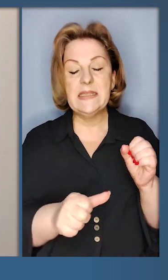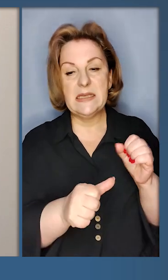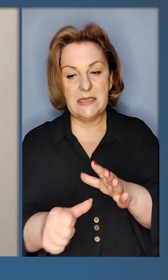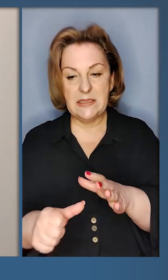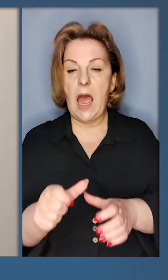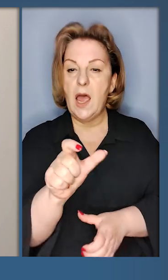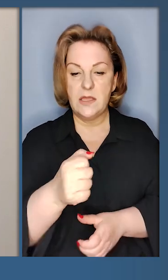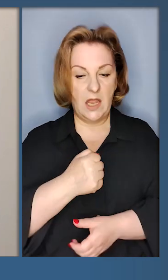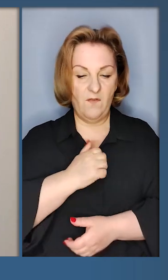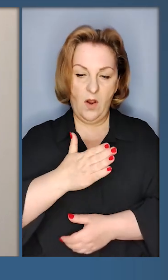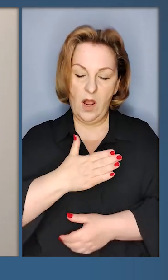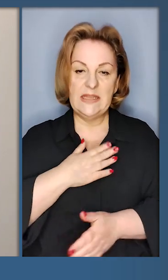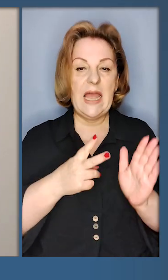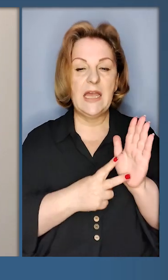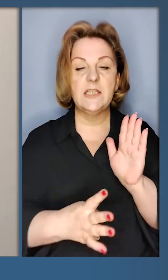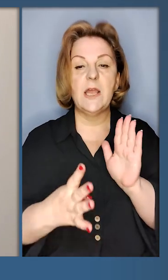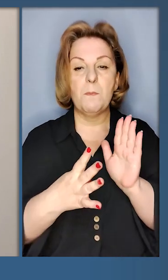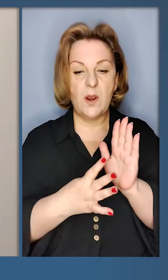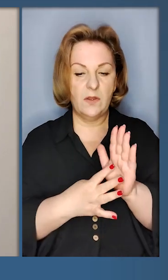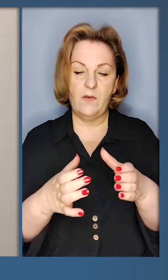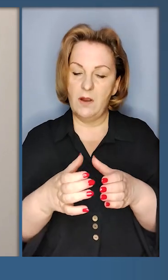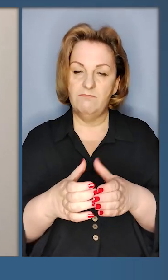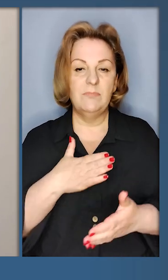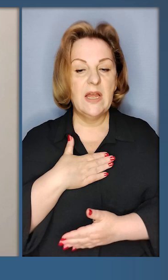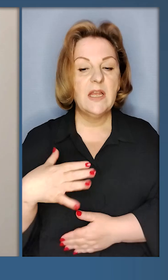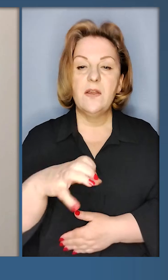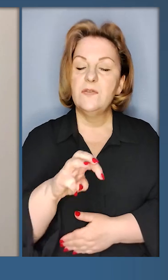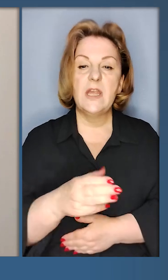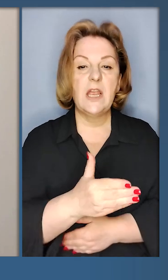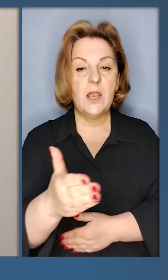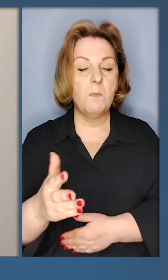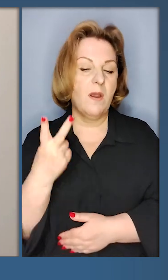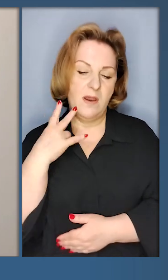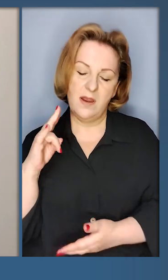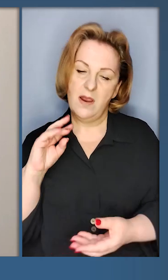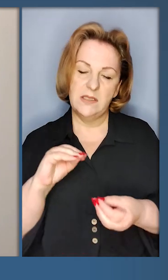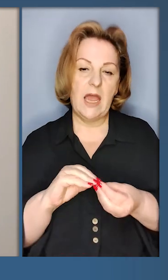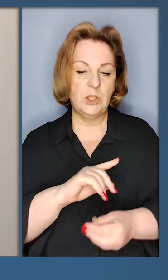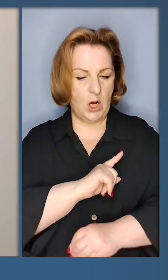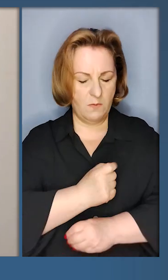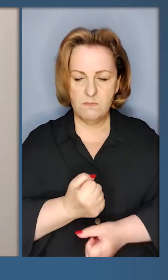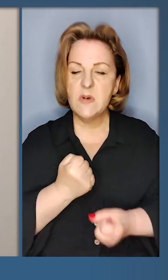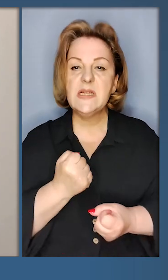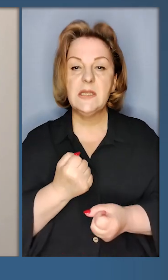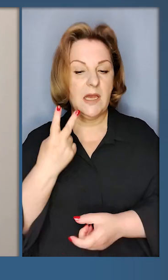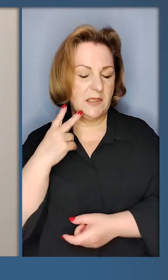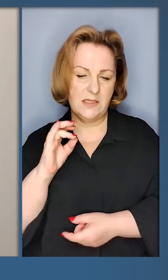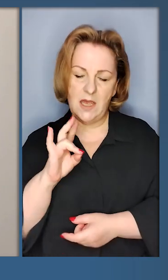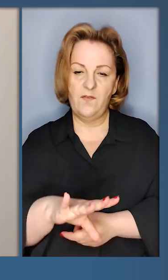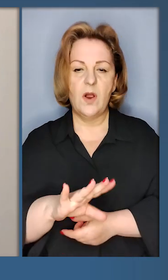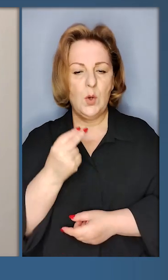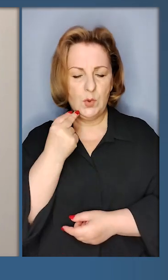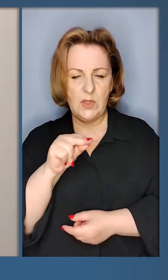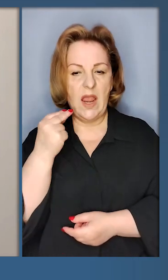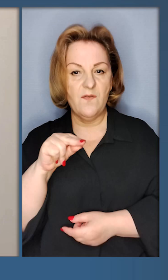десантники. Десантники нашої 79-ки. Я дякую усім вам. Як завжди міцні, як